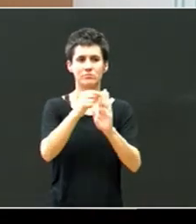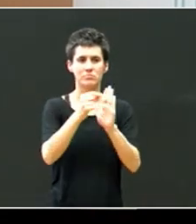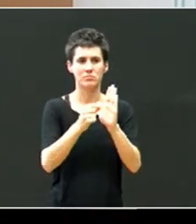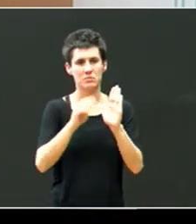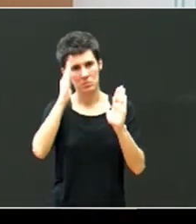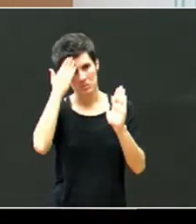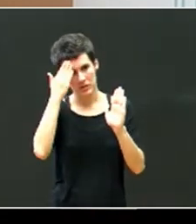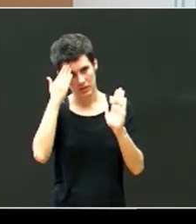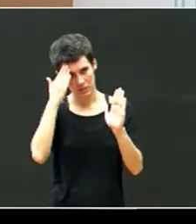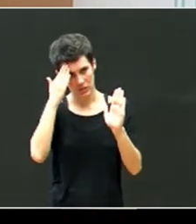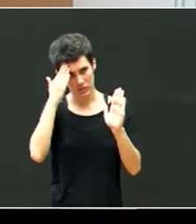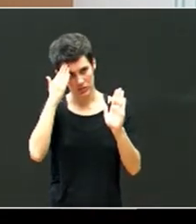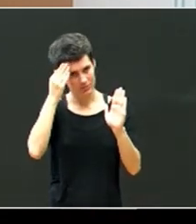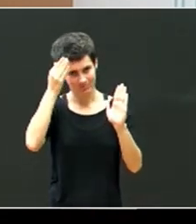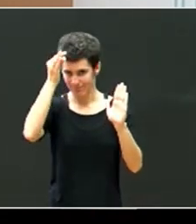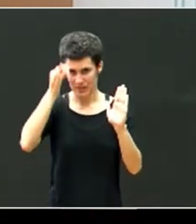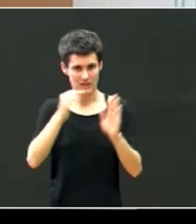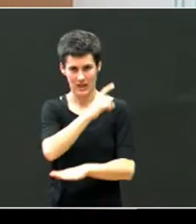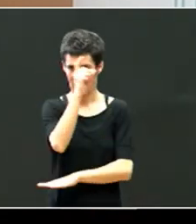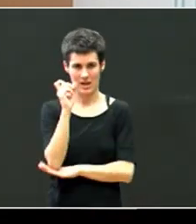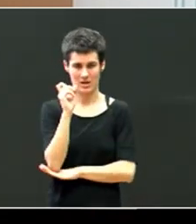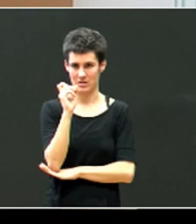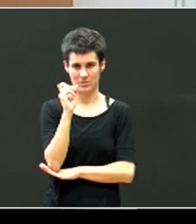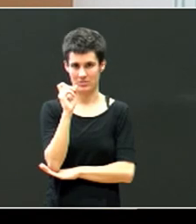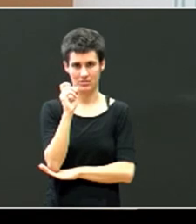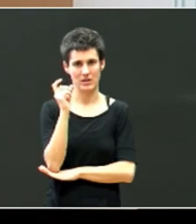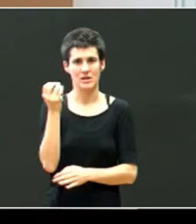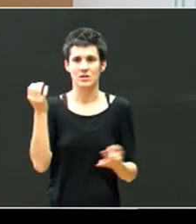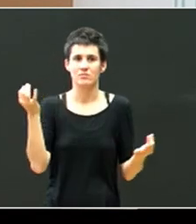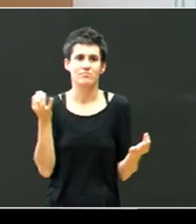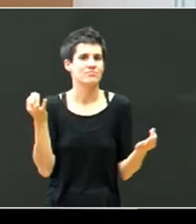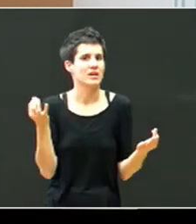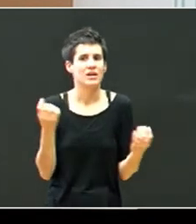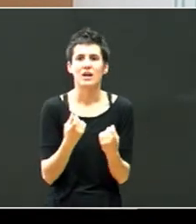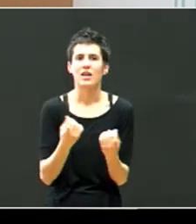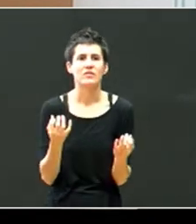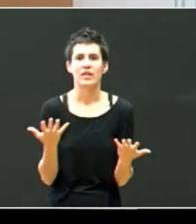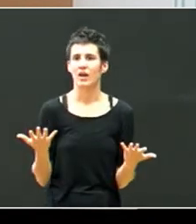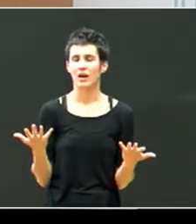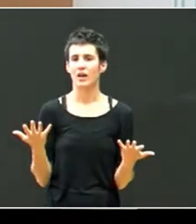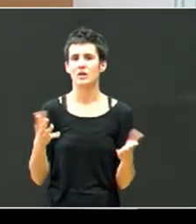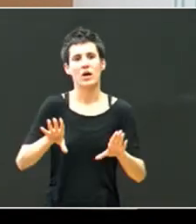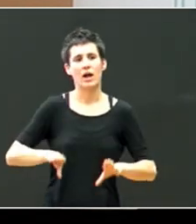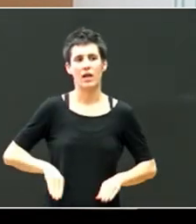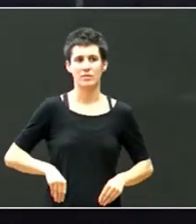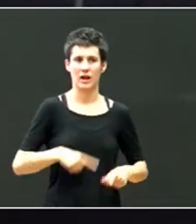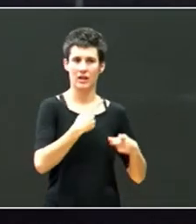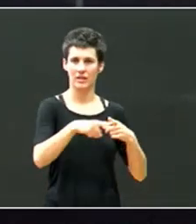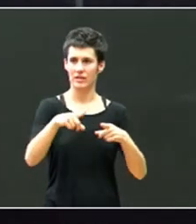ez dago beste biderik, lehen ezaten gauen bezala, orduan, zerrezkatzen du, ba, onartzea, desberdin txasunak,